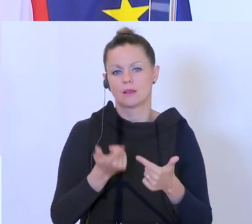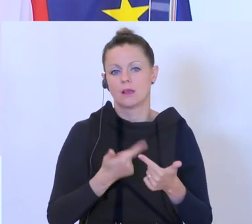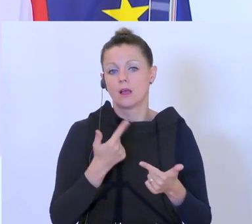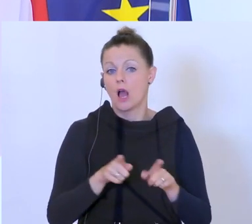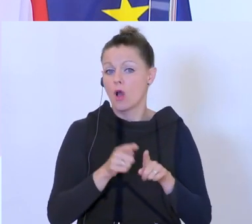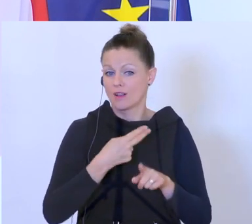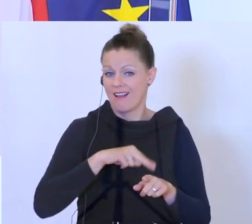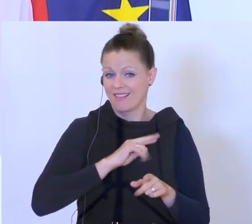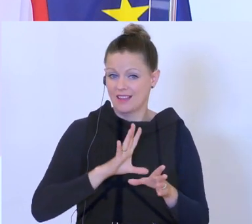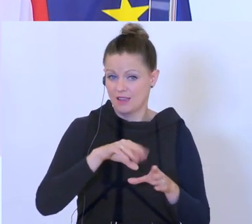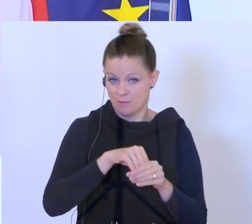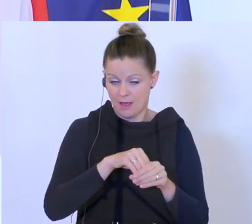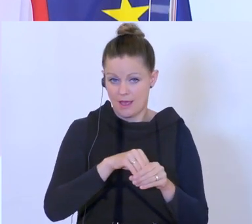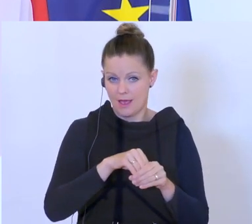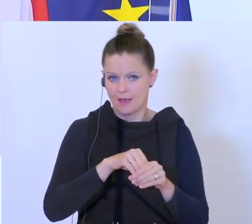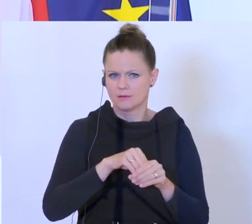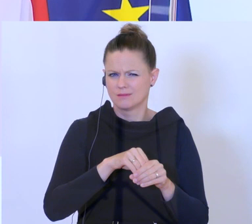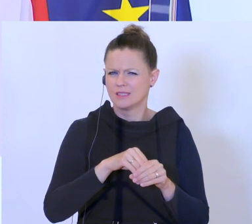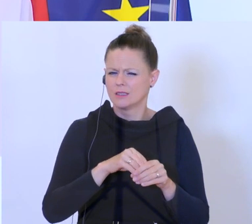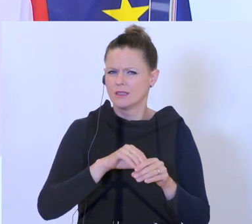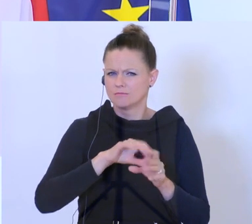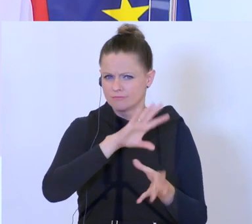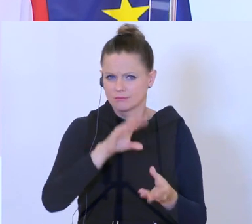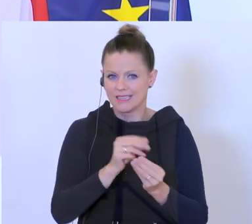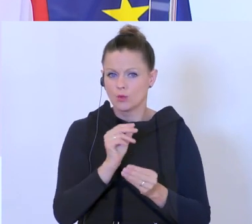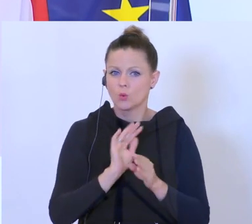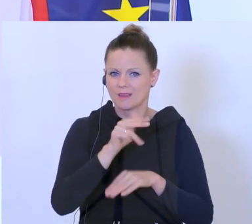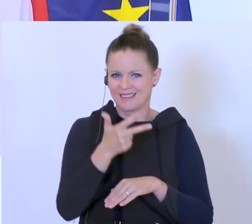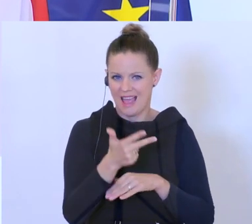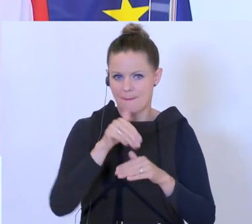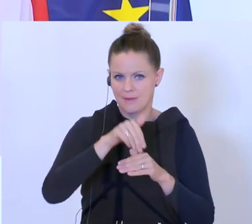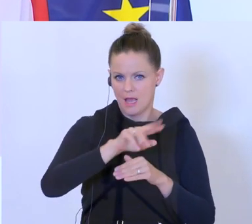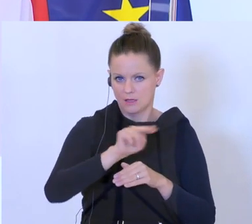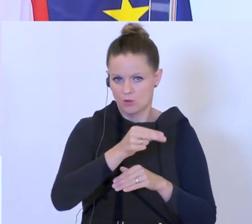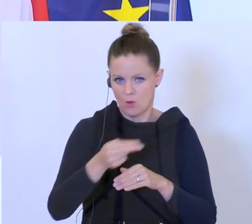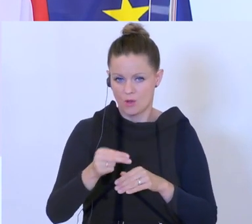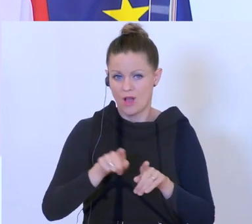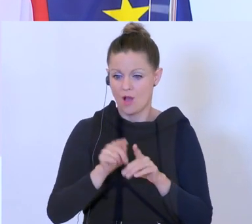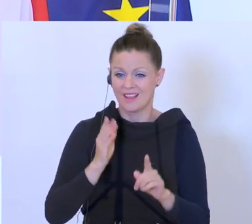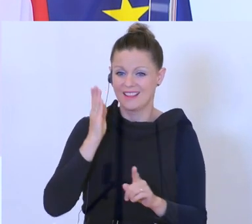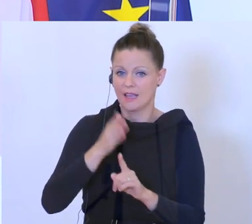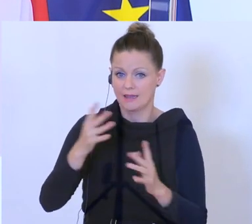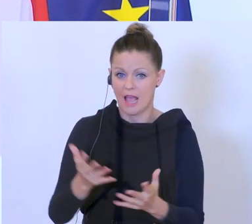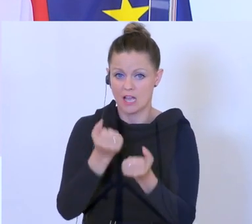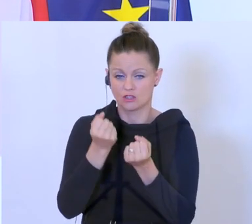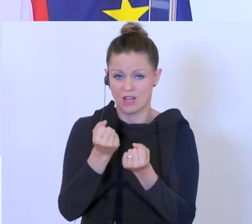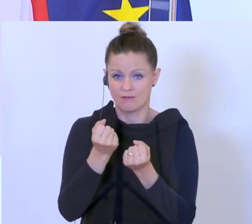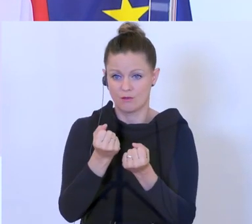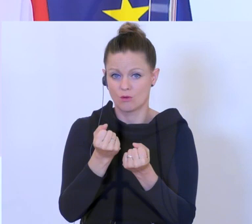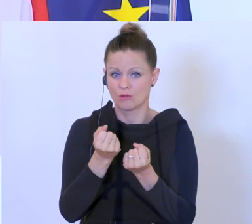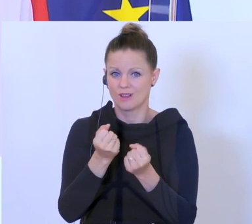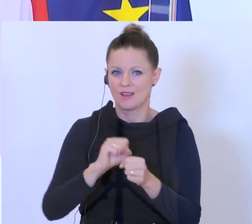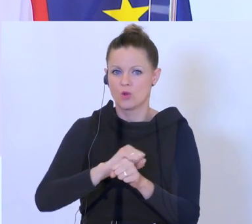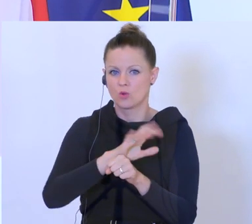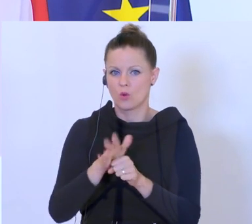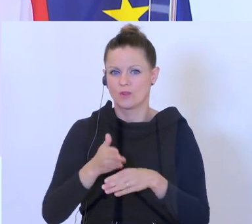gewährten Garantien im Volumen von über 3 Milliarden Euro. Da geht es auch um die direkten Anschaffungen, die getätigt worden sind aus